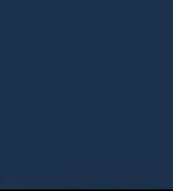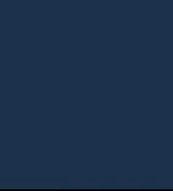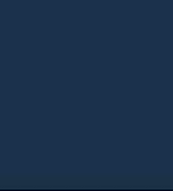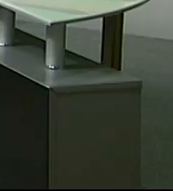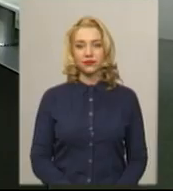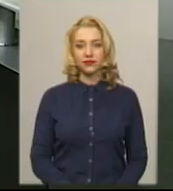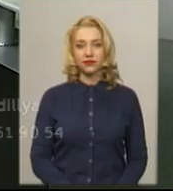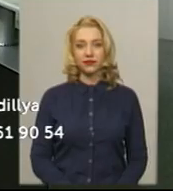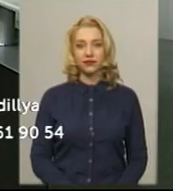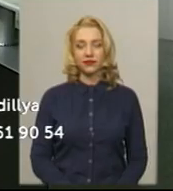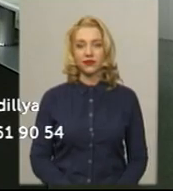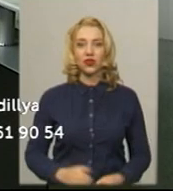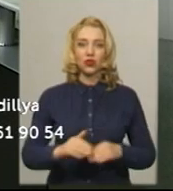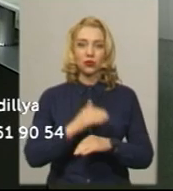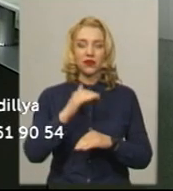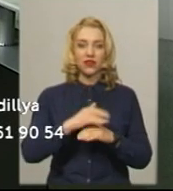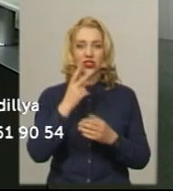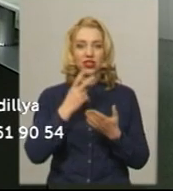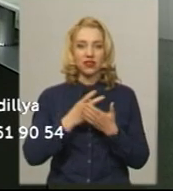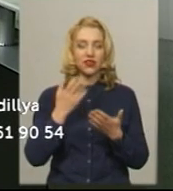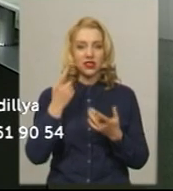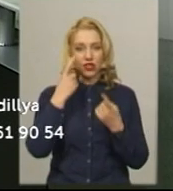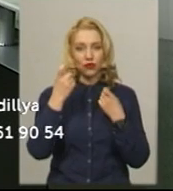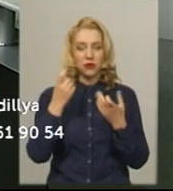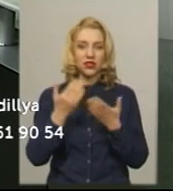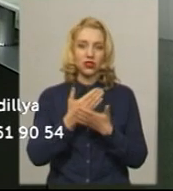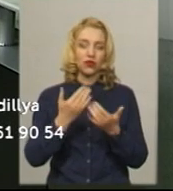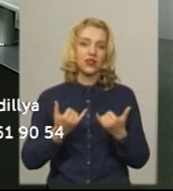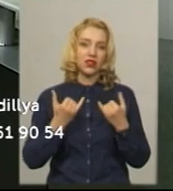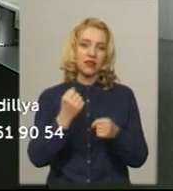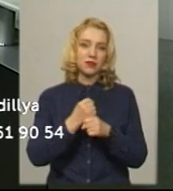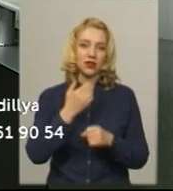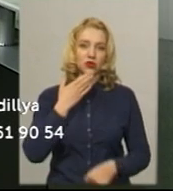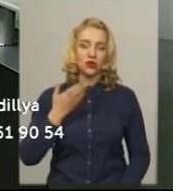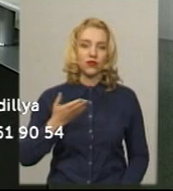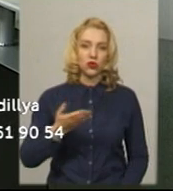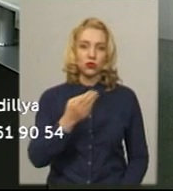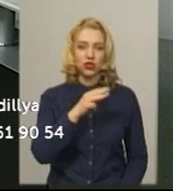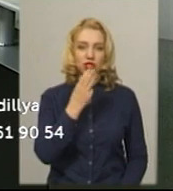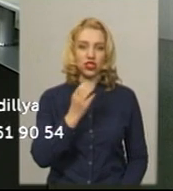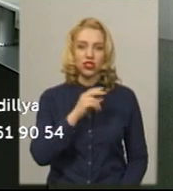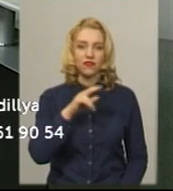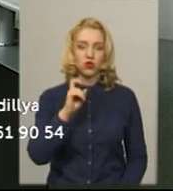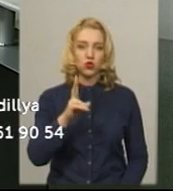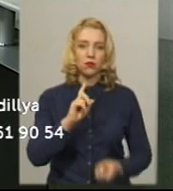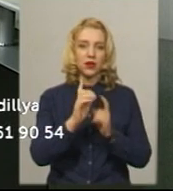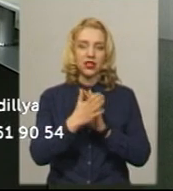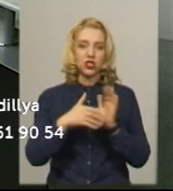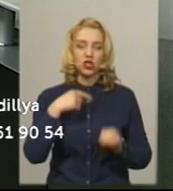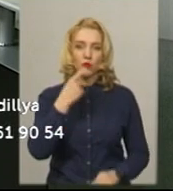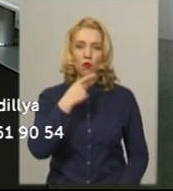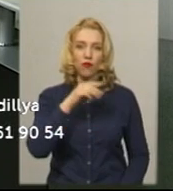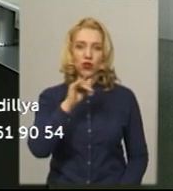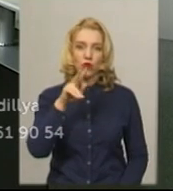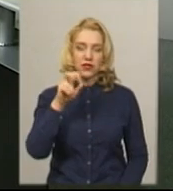Музика Доброго вечора, в ефірі інформаційний випуск. У студії для вас працює ведуча Катерина Шевчук, на жест умову перекладає